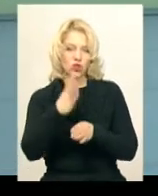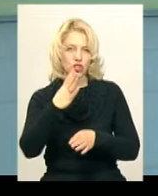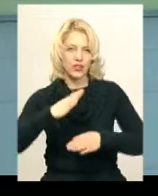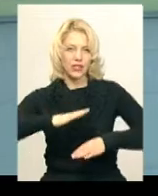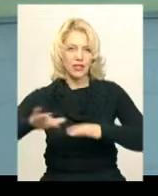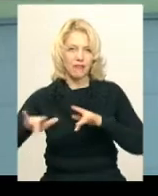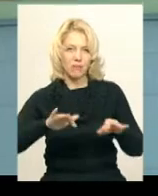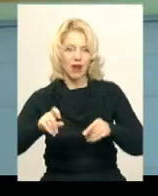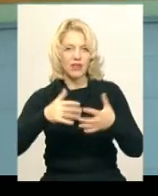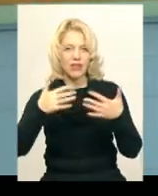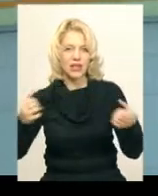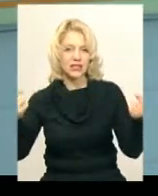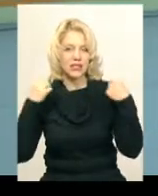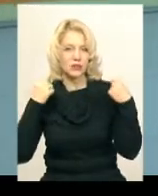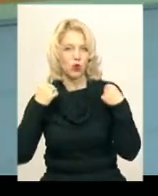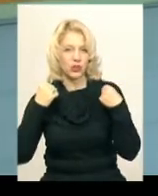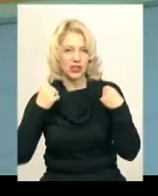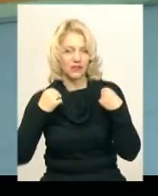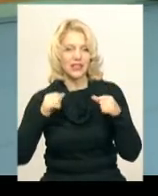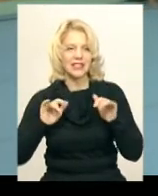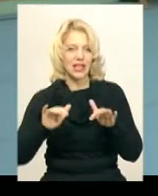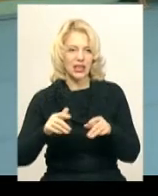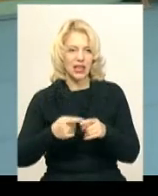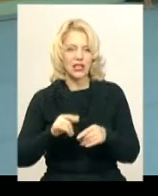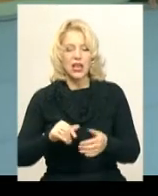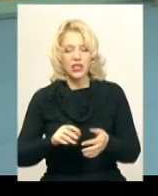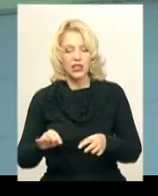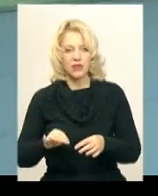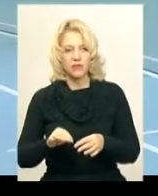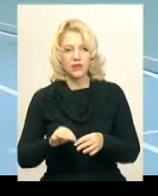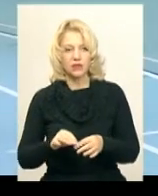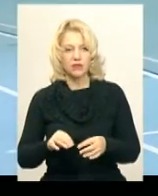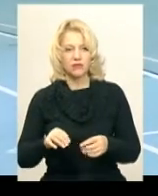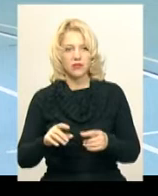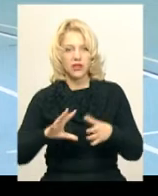на різних спортивних снарядах. За словами Тетяни Довжук, вимоги до гімнастів підвищуються.